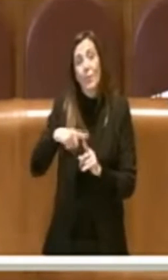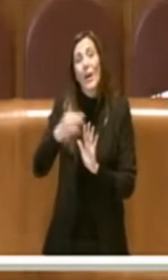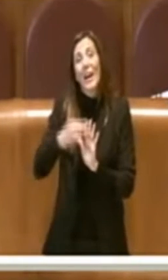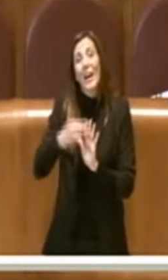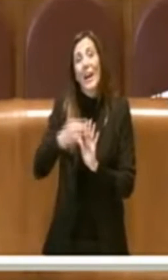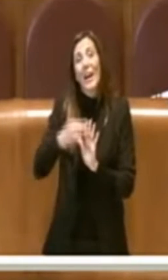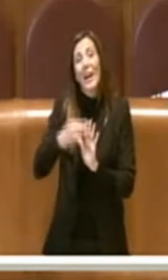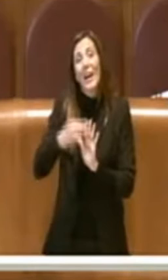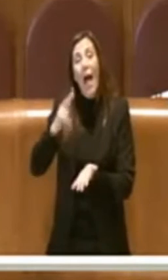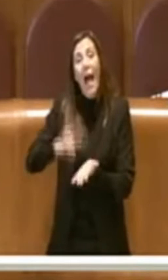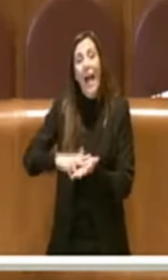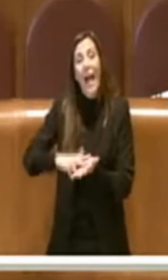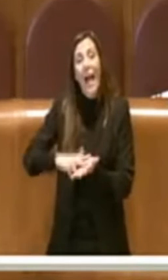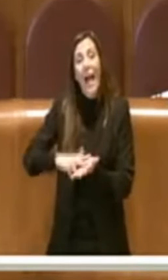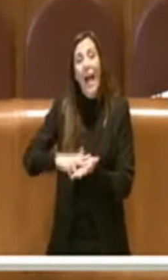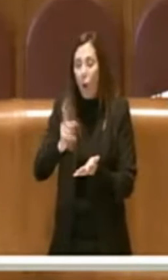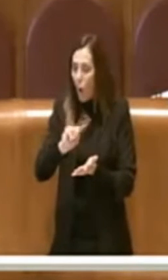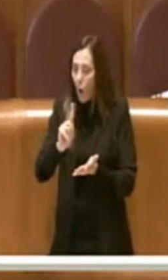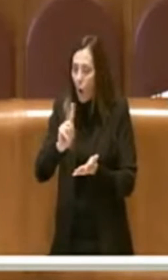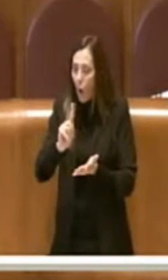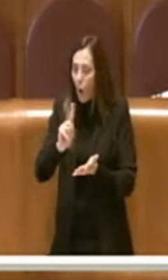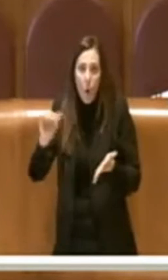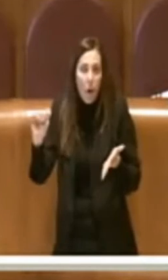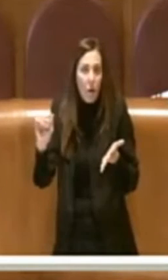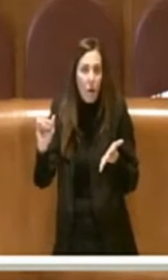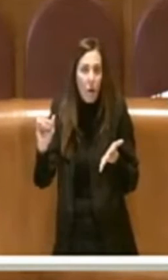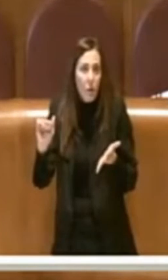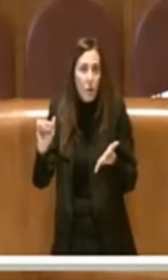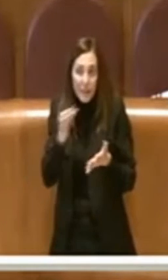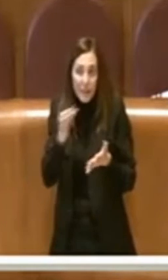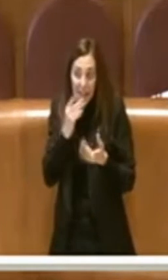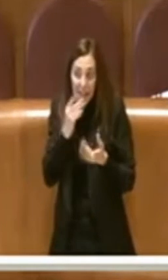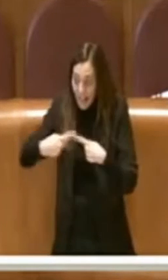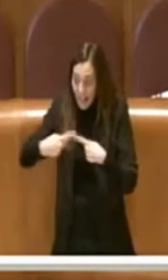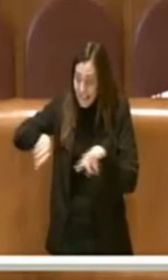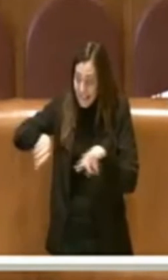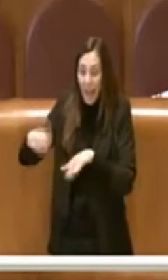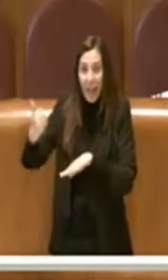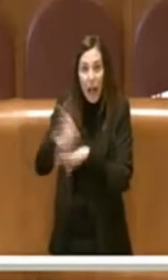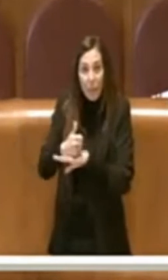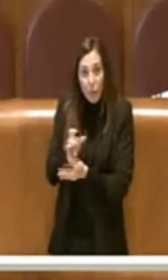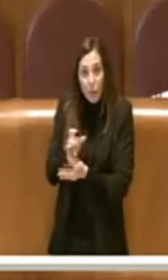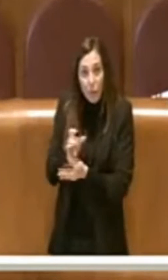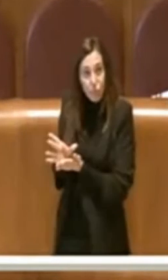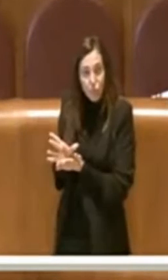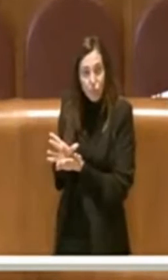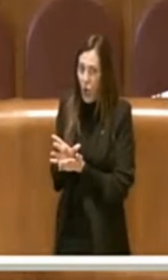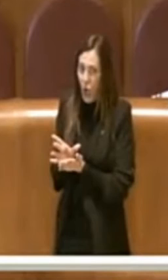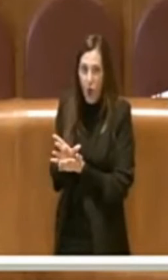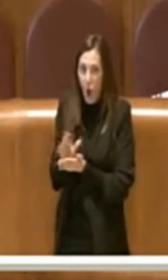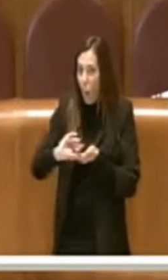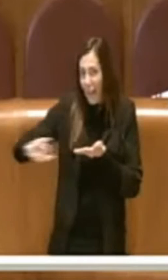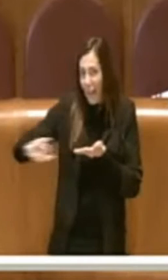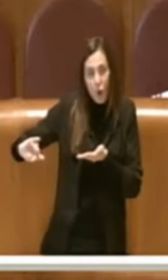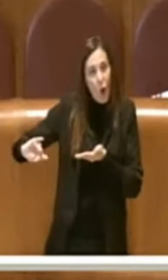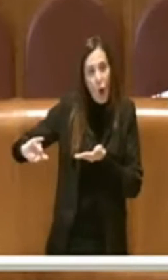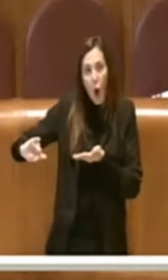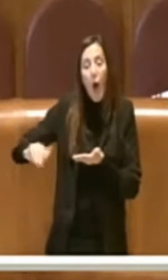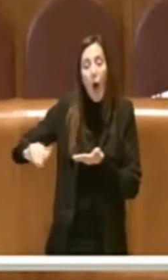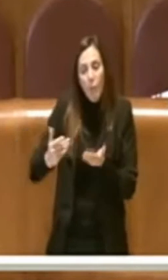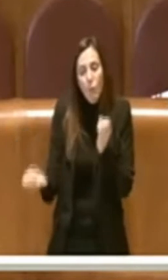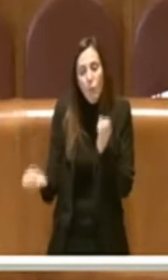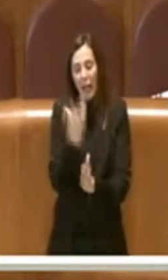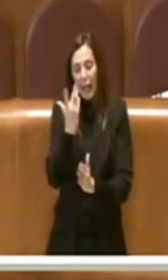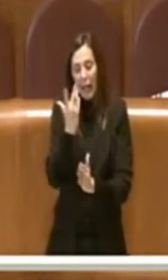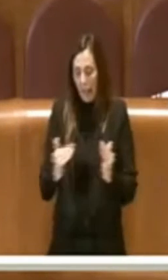attuativo non esclude in alcun modo l'assemblea capitolina ma crea un bilanciamento tra